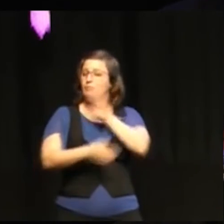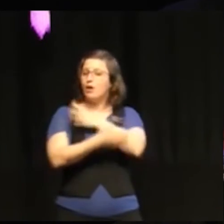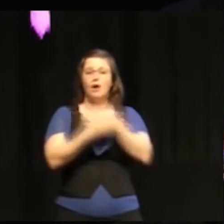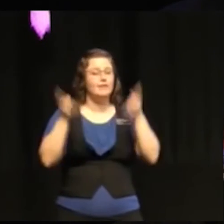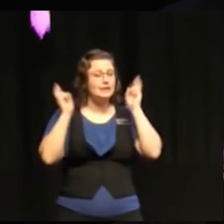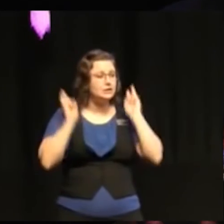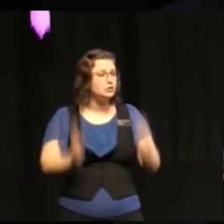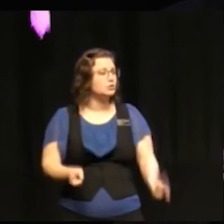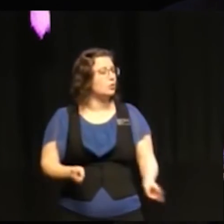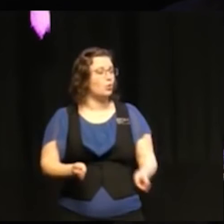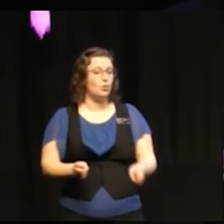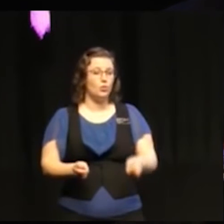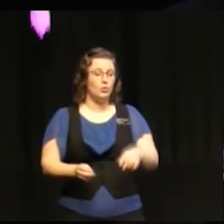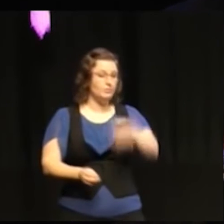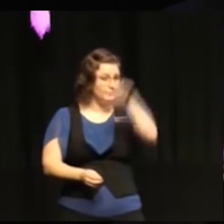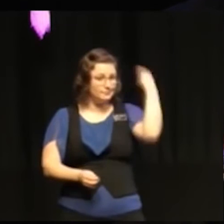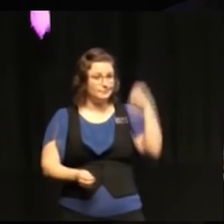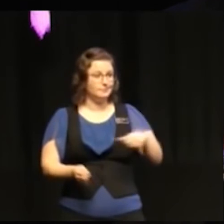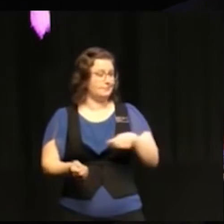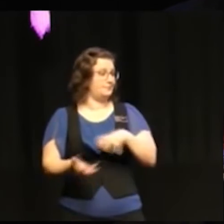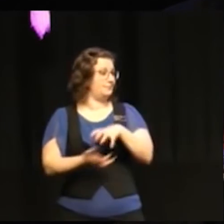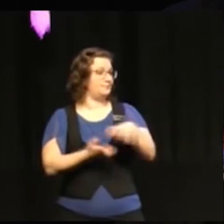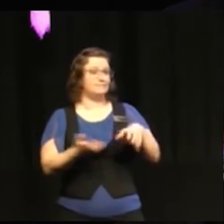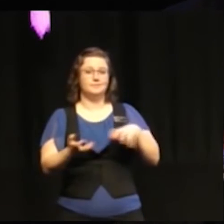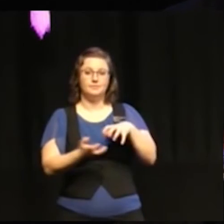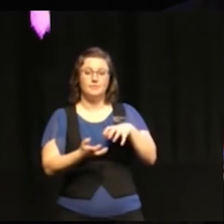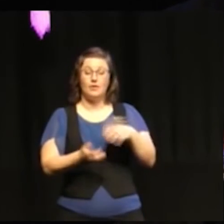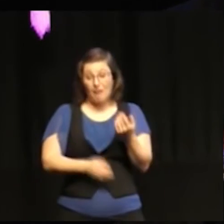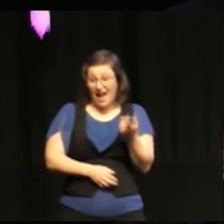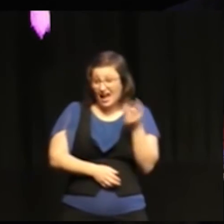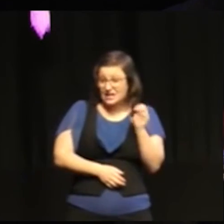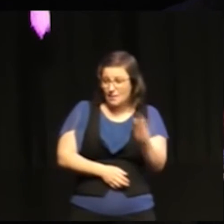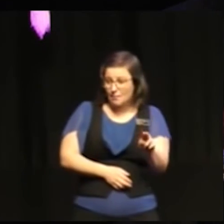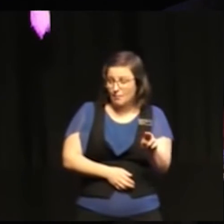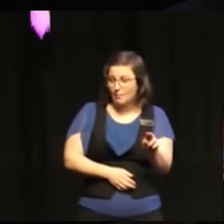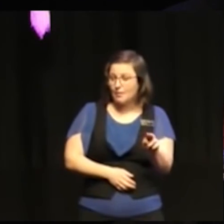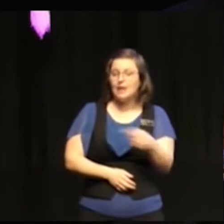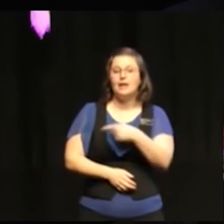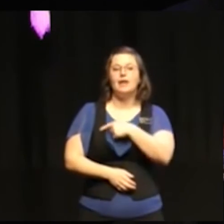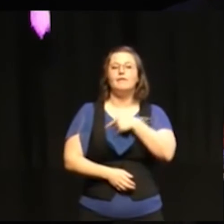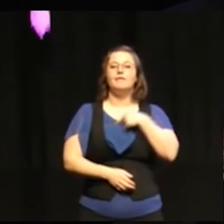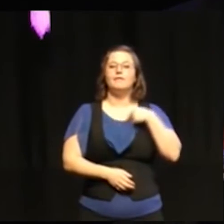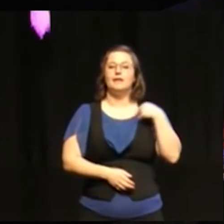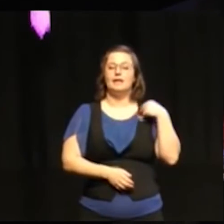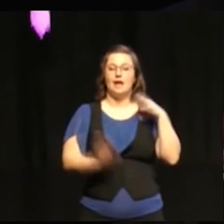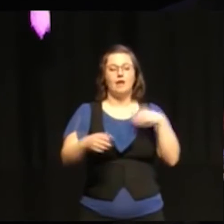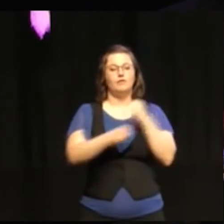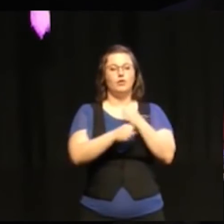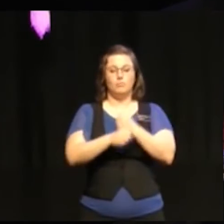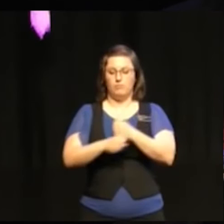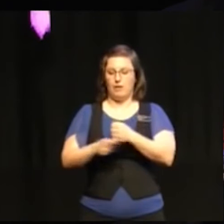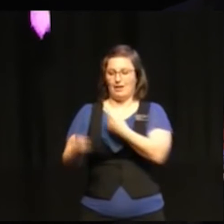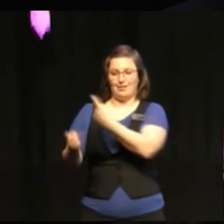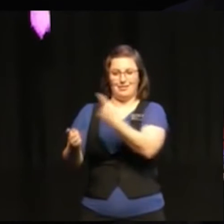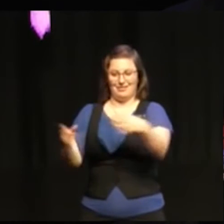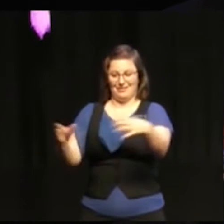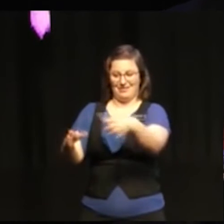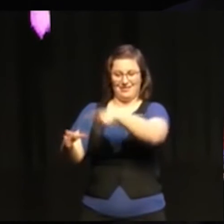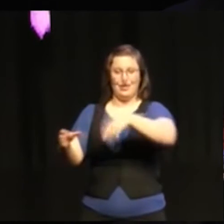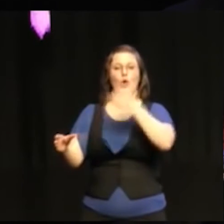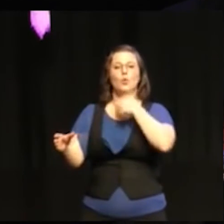himla komplicerat. Som bara ett exempel vi har jobbat med ett antal ungdomar som